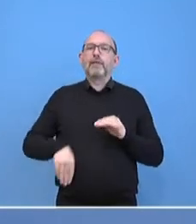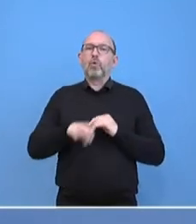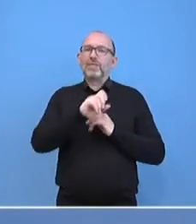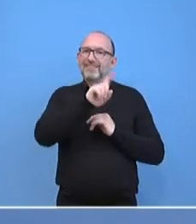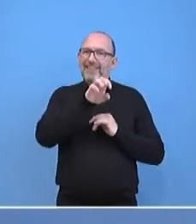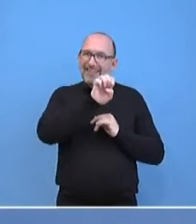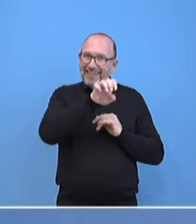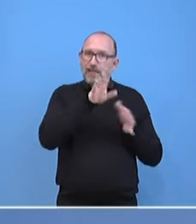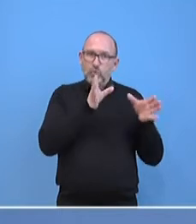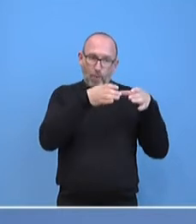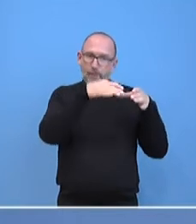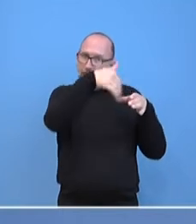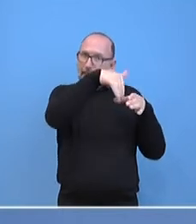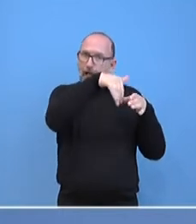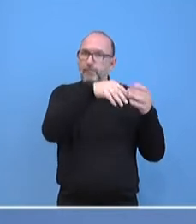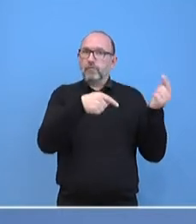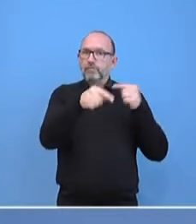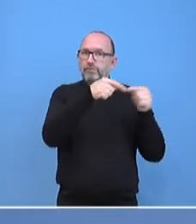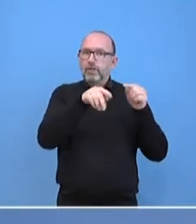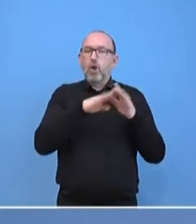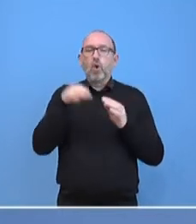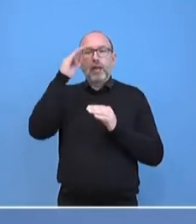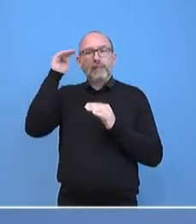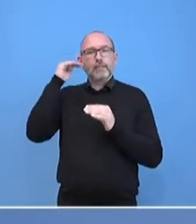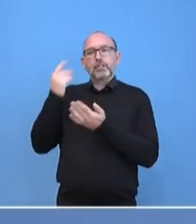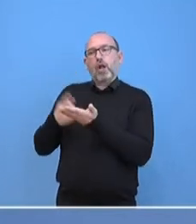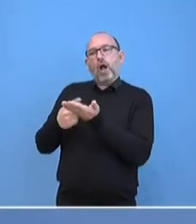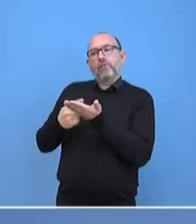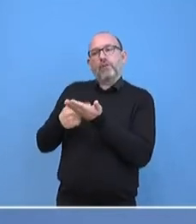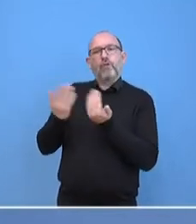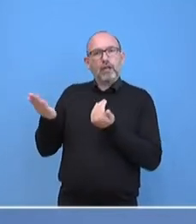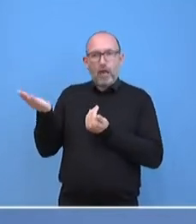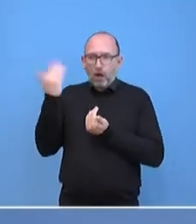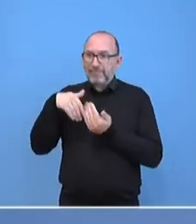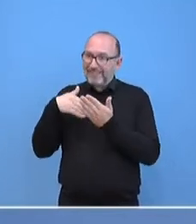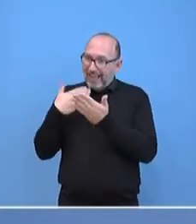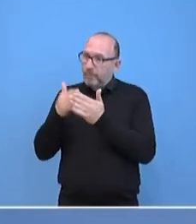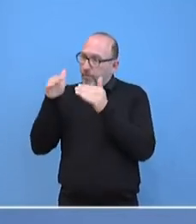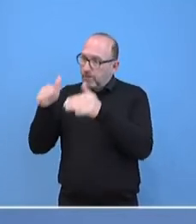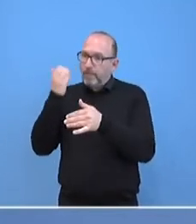verhandeln. Und wir fordern Aserbaidschan auf, dieses Gesprächsangebot nun aufzugreifen.